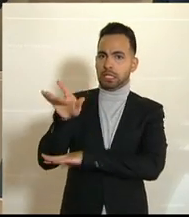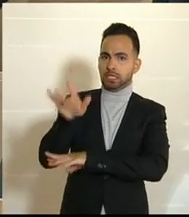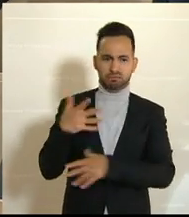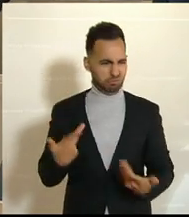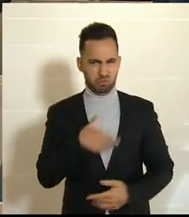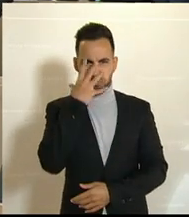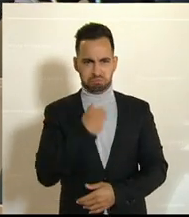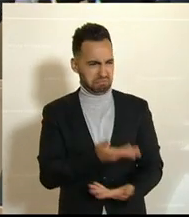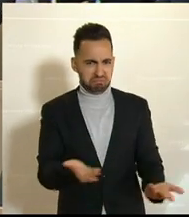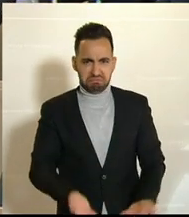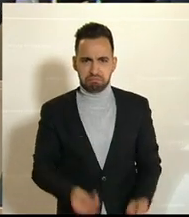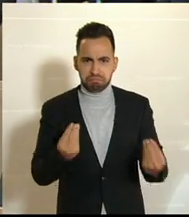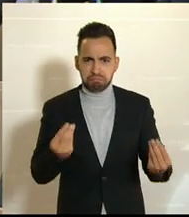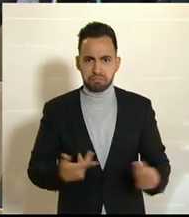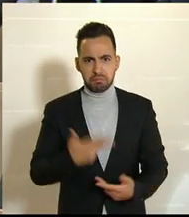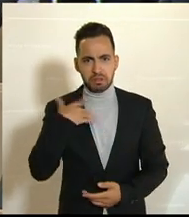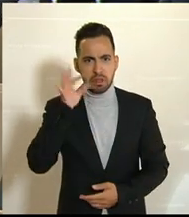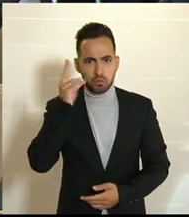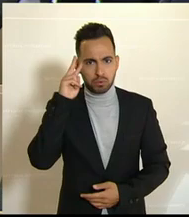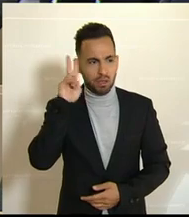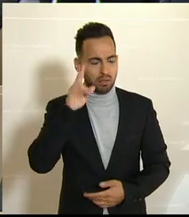unseriöse Politik, meine Damen und Herren.